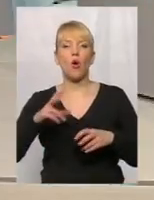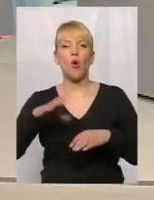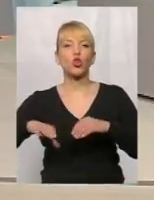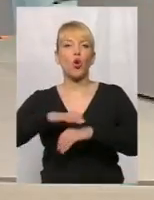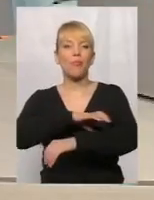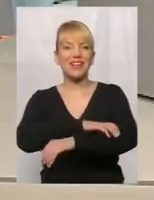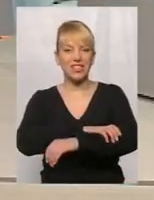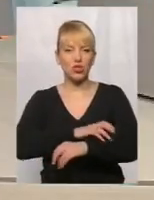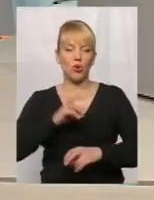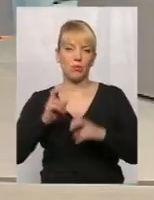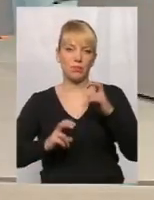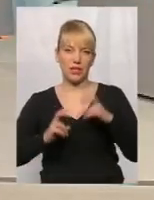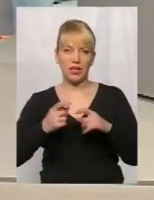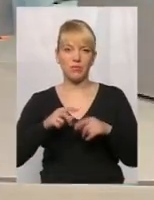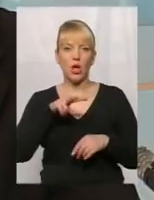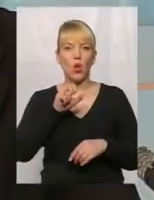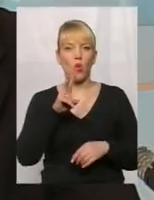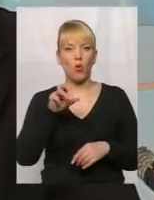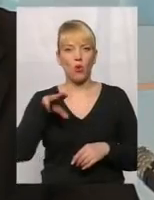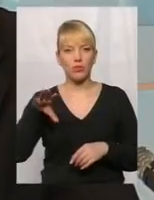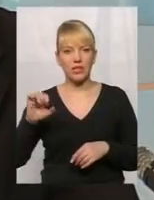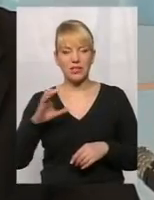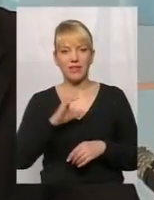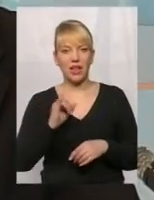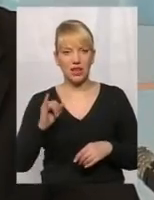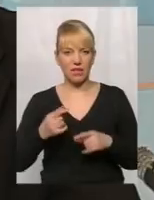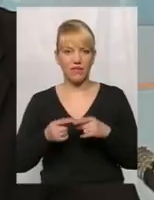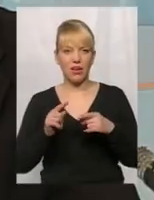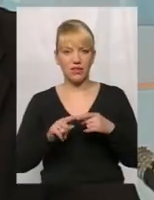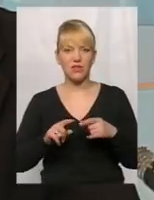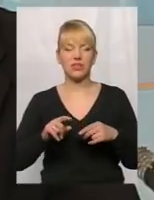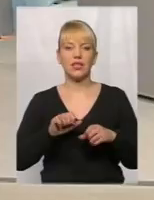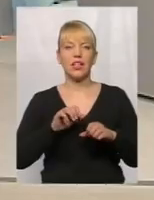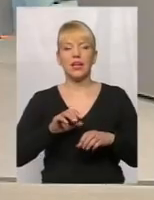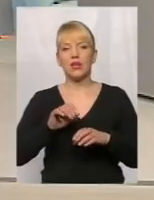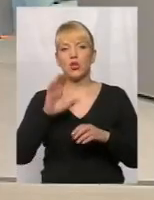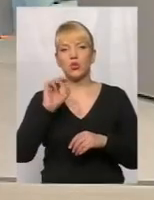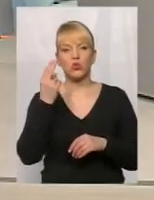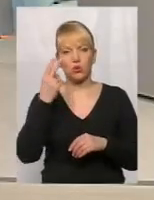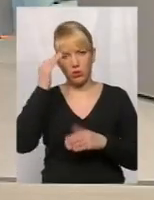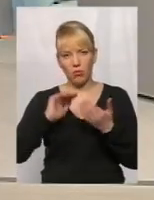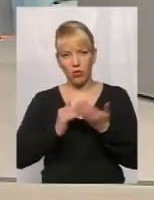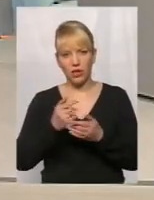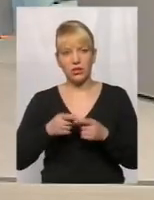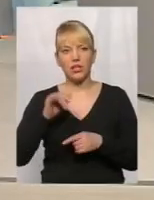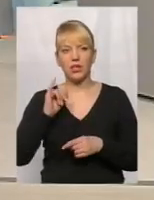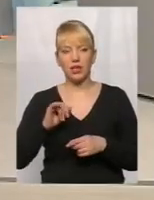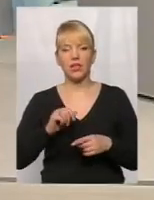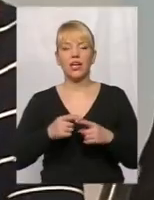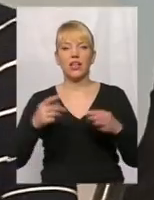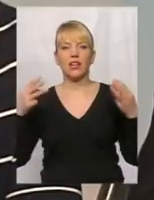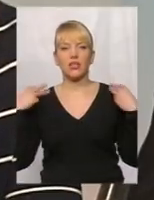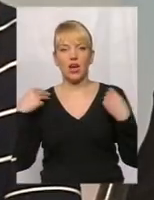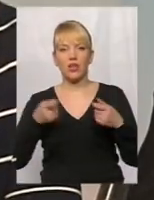Лукомська – директор департаменту соціального захисту населення Хмельницької облдержадміністрації, та Сергій Москалець – заступник начальника управління